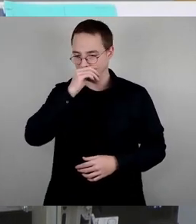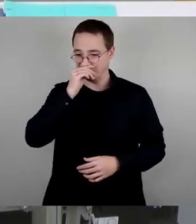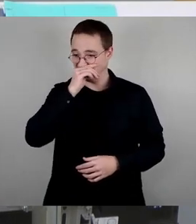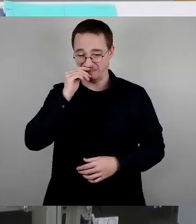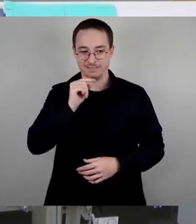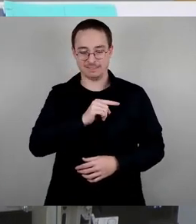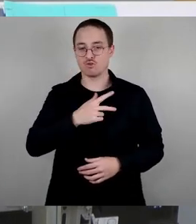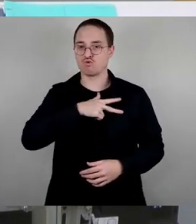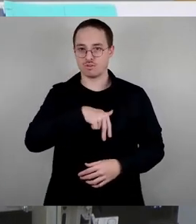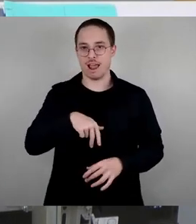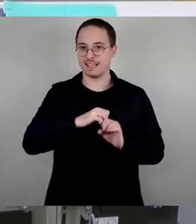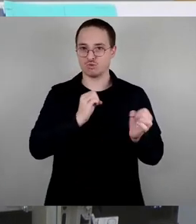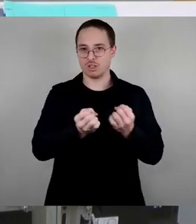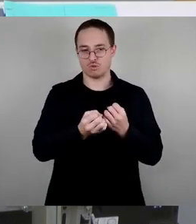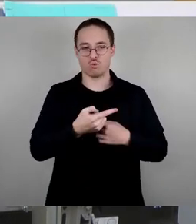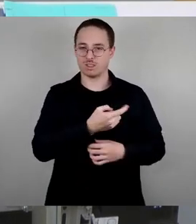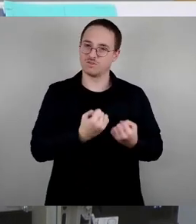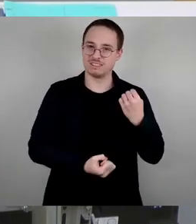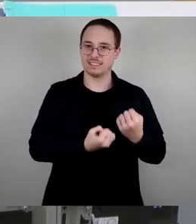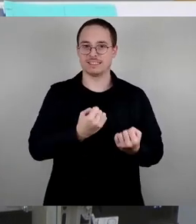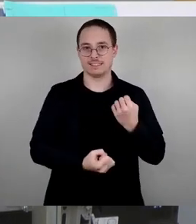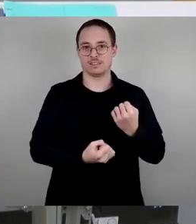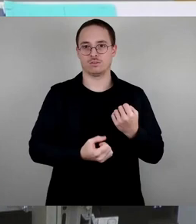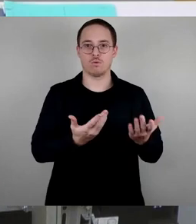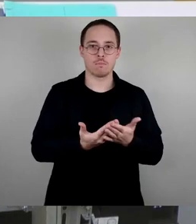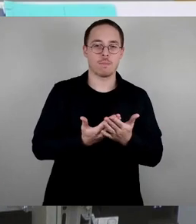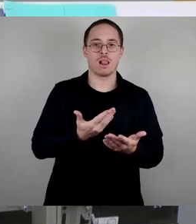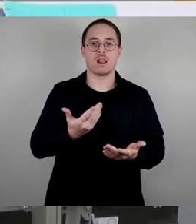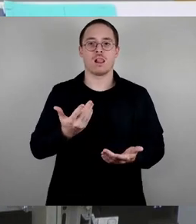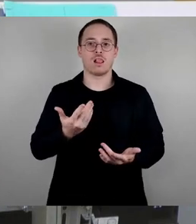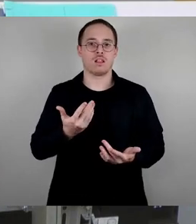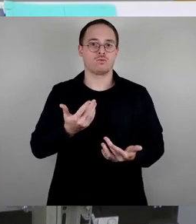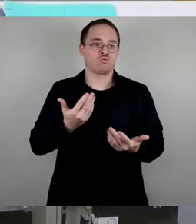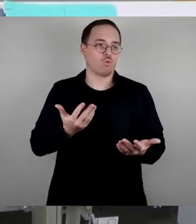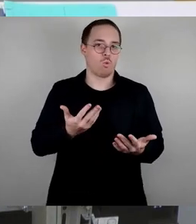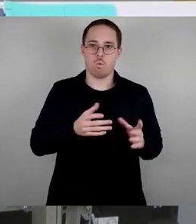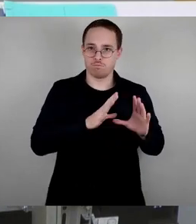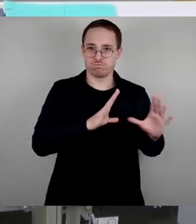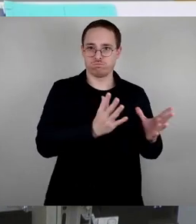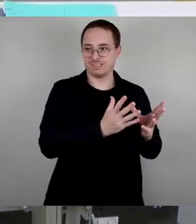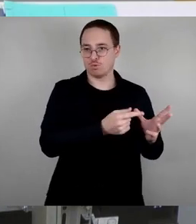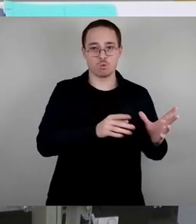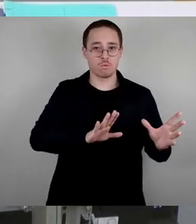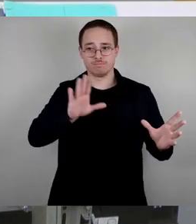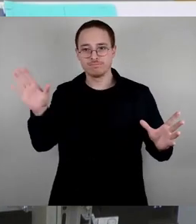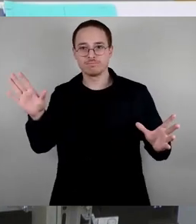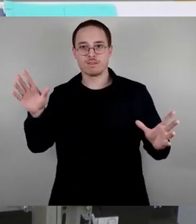Problemen auseinandersetzen muss, die die Menschen in Blasewitz und in Loschwitz nur aus den Medien oder vom Hörensagen lernen.